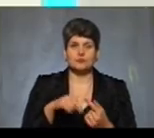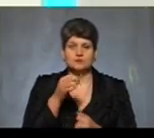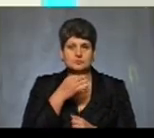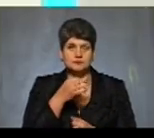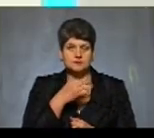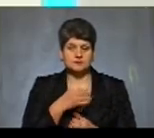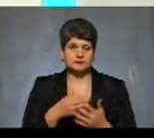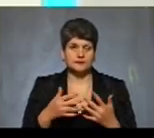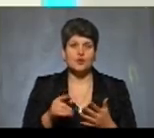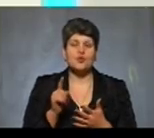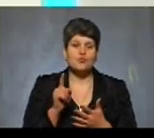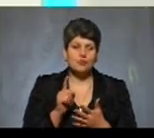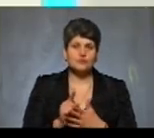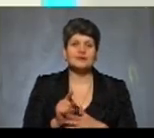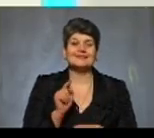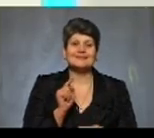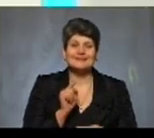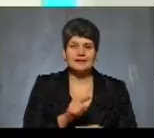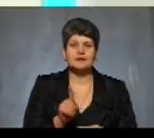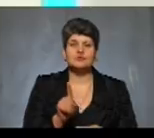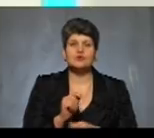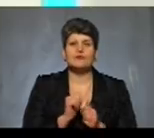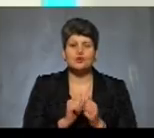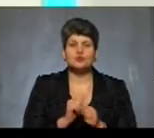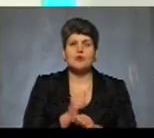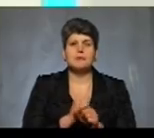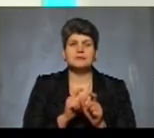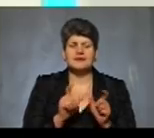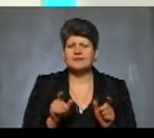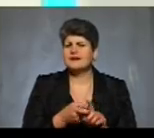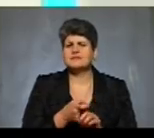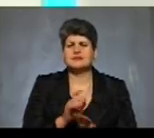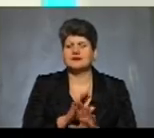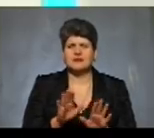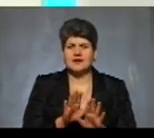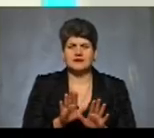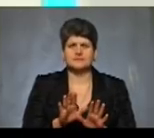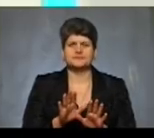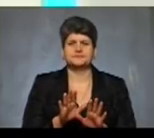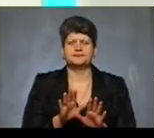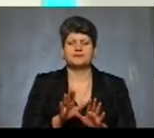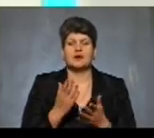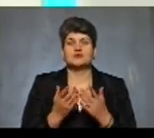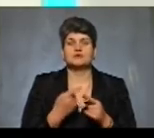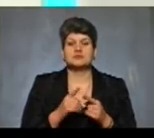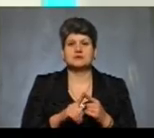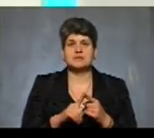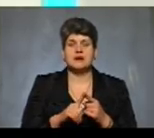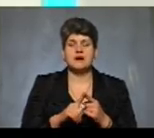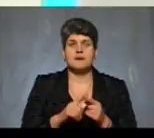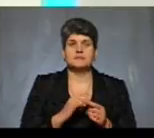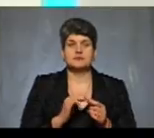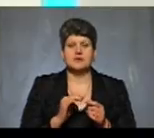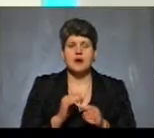обов'язково обумовлена тим, щоб в кожному аптечному закладі, незалежно, навіть якщо це аптечний заклад і фізична особа